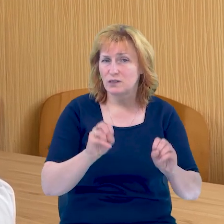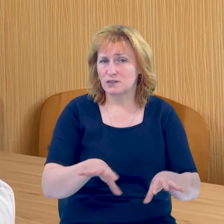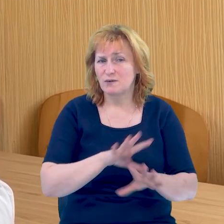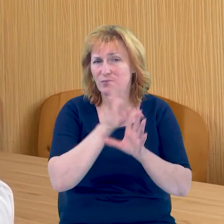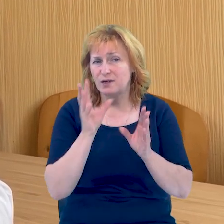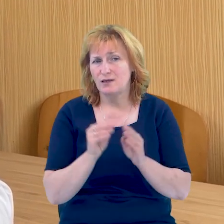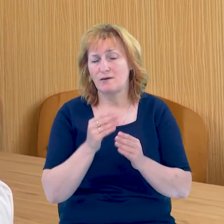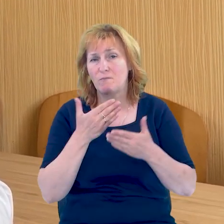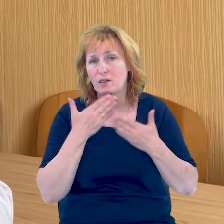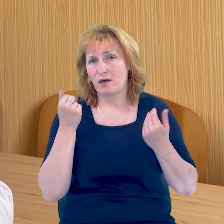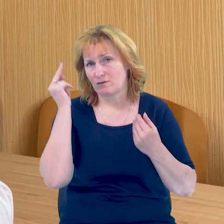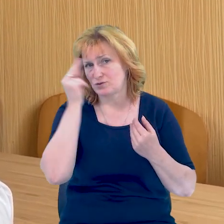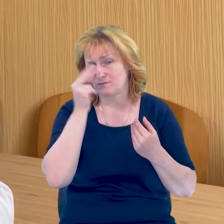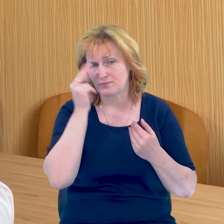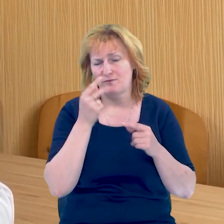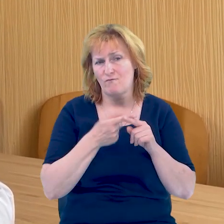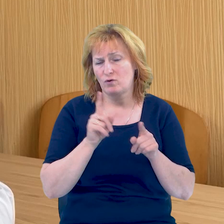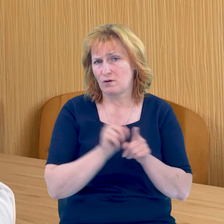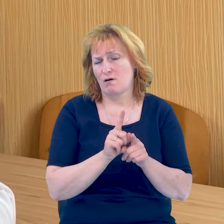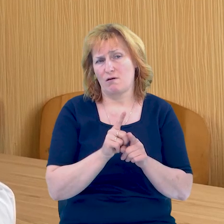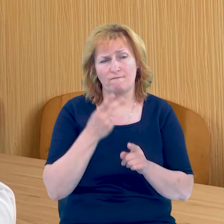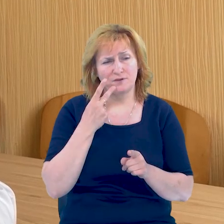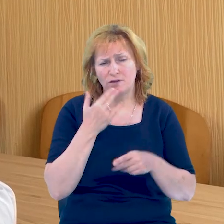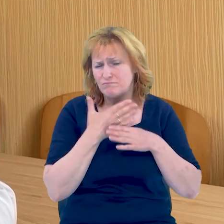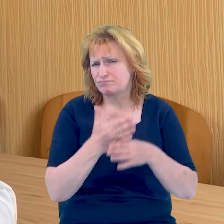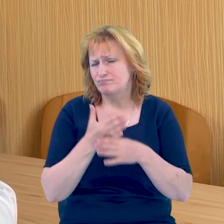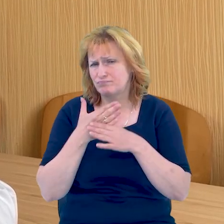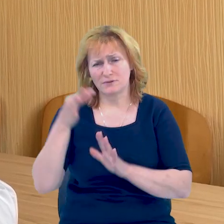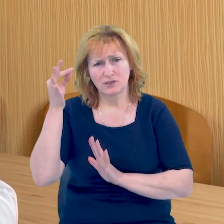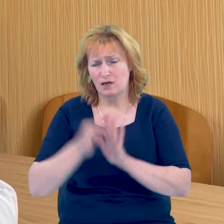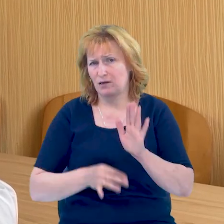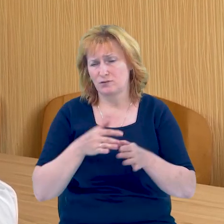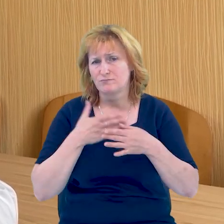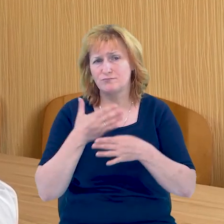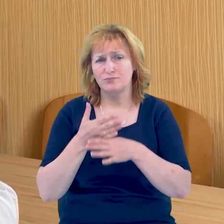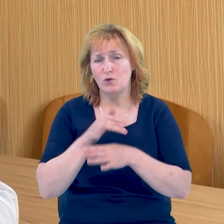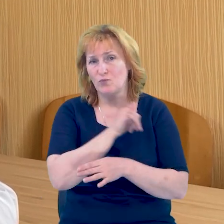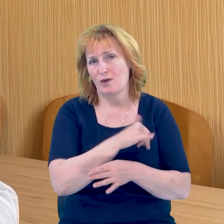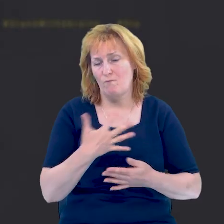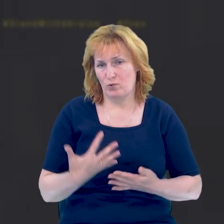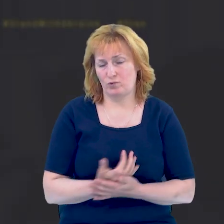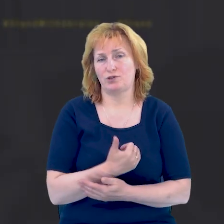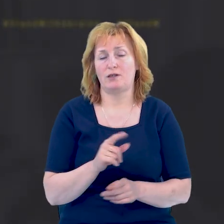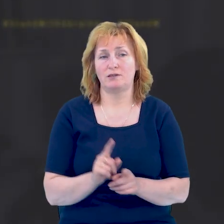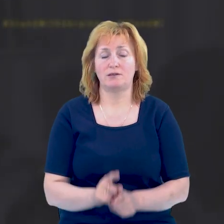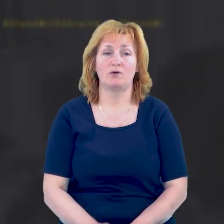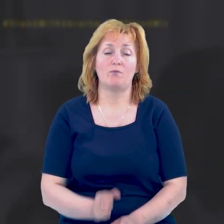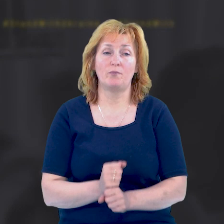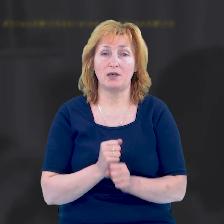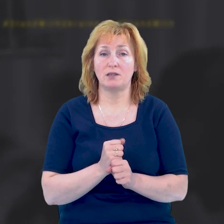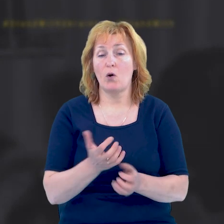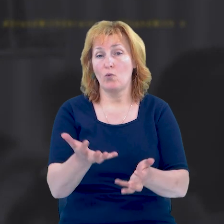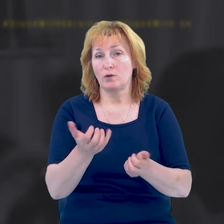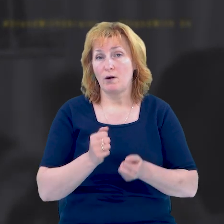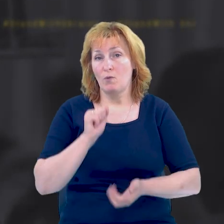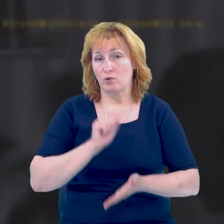оці дисципліни, тому що невідкладна допомога, вона старалася і в неї вийшло це робити. Отримала